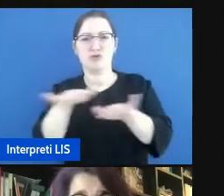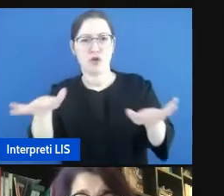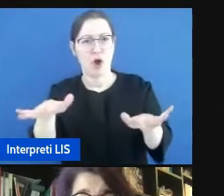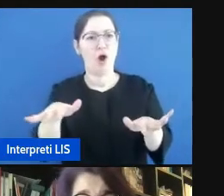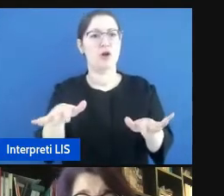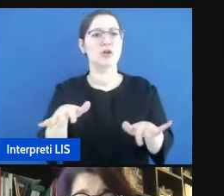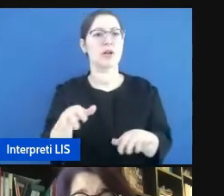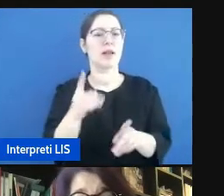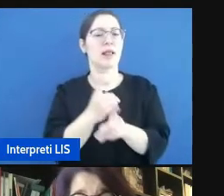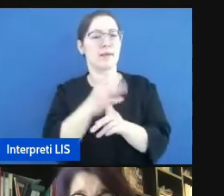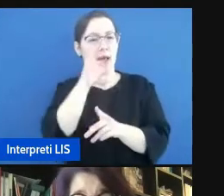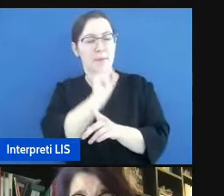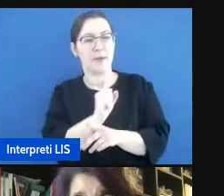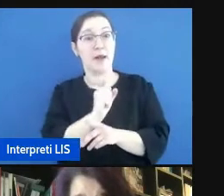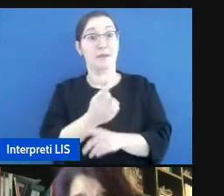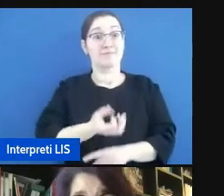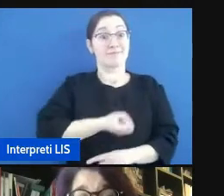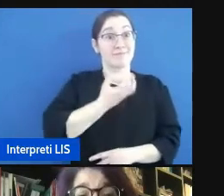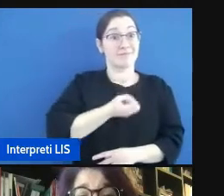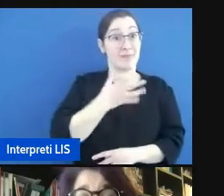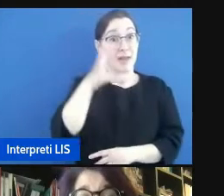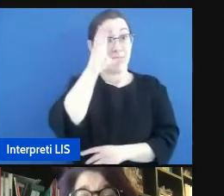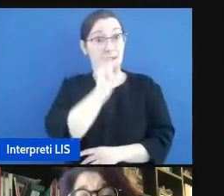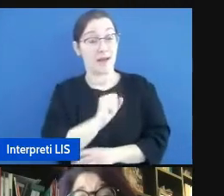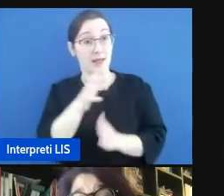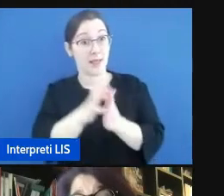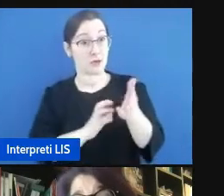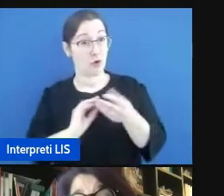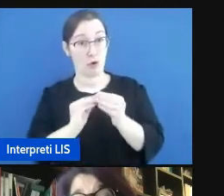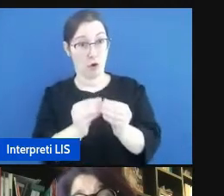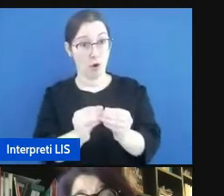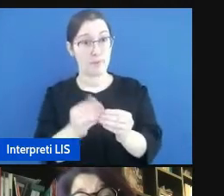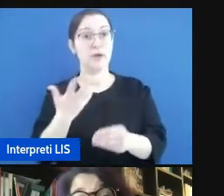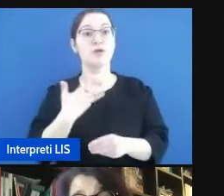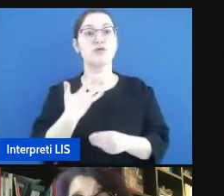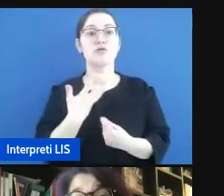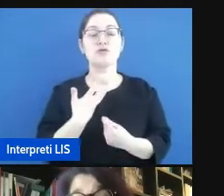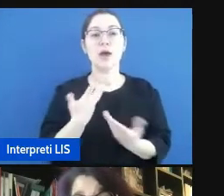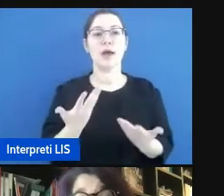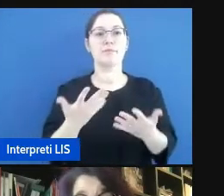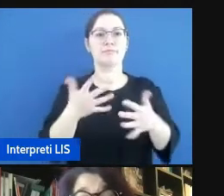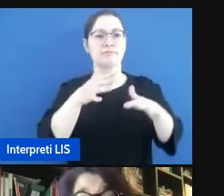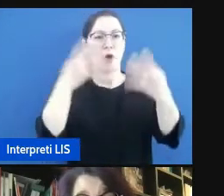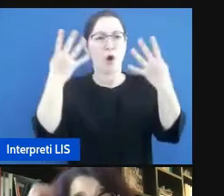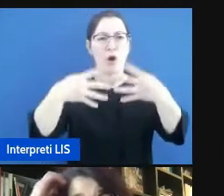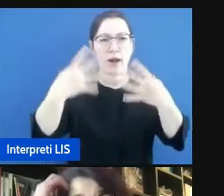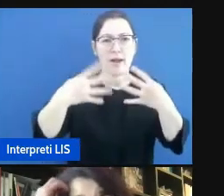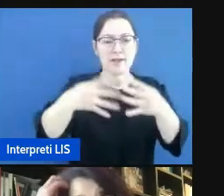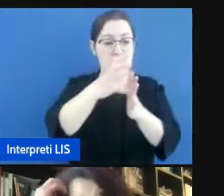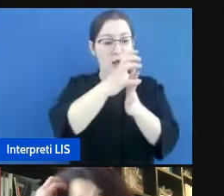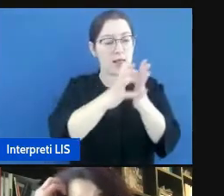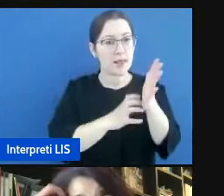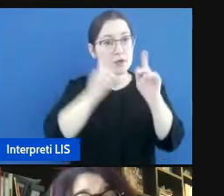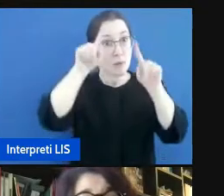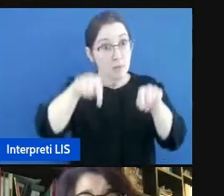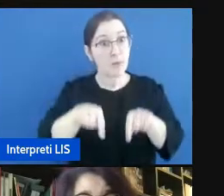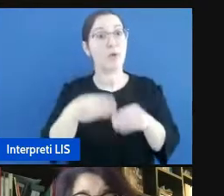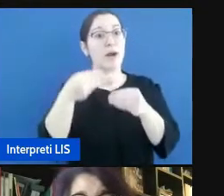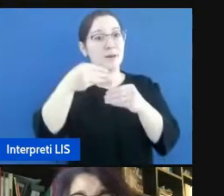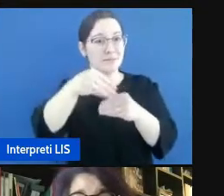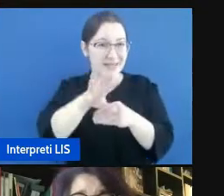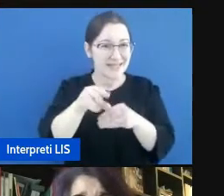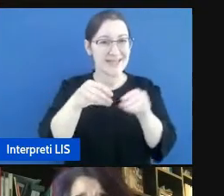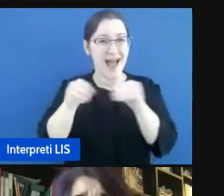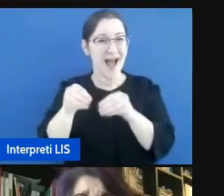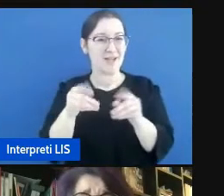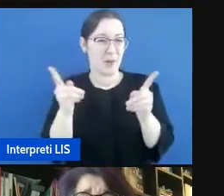nella comprensione che nella produzione del testo. Quindi c'è un'organizzazione linguistica e testuale anche in questi testi brevi. Vai